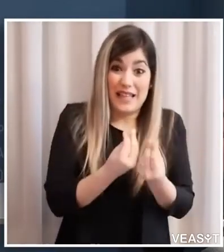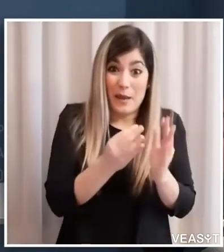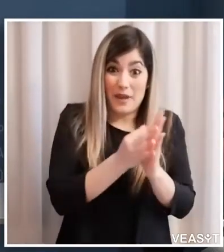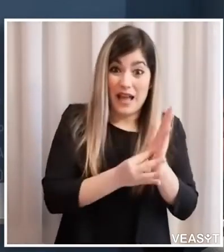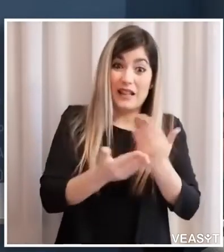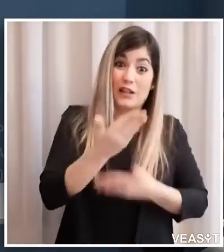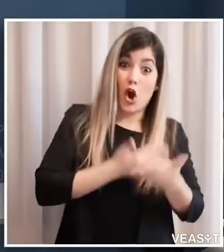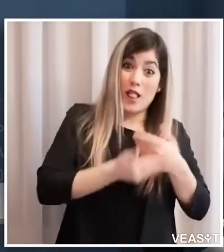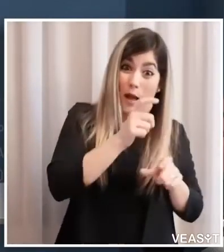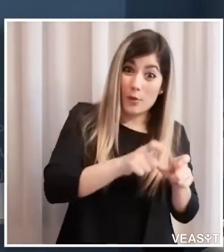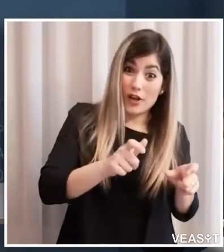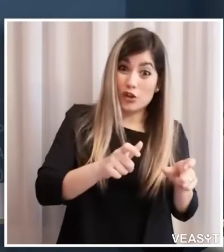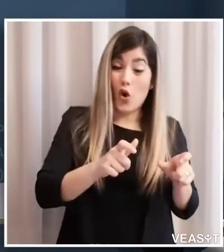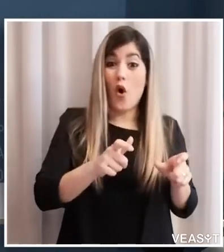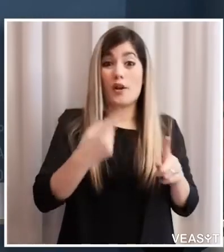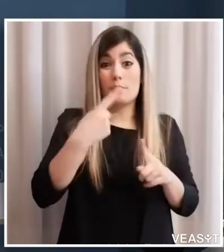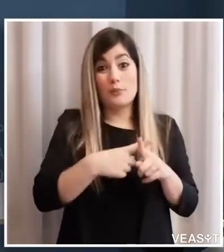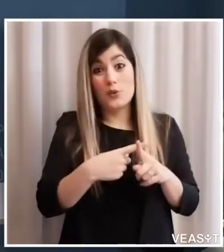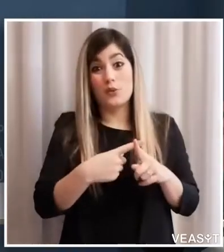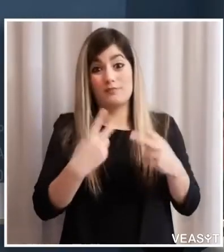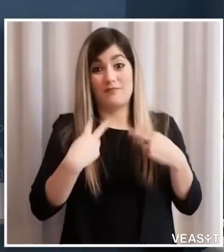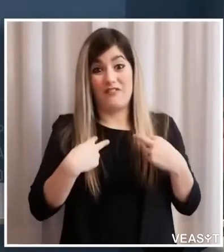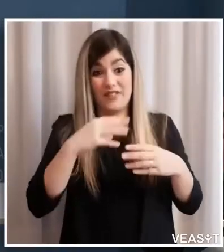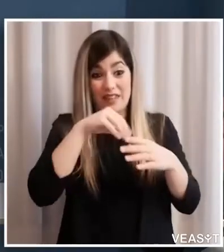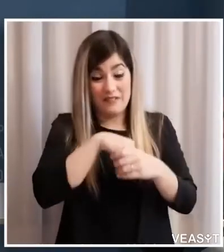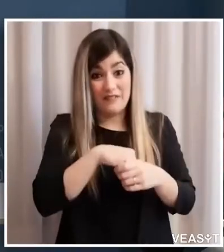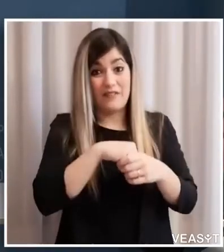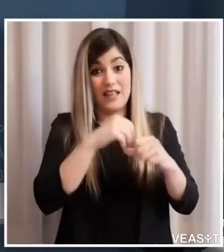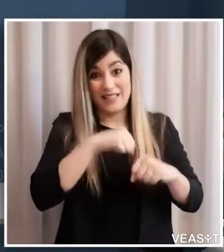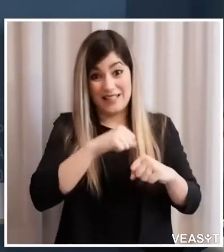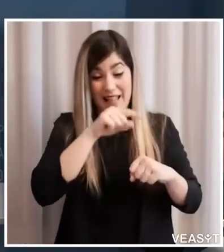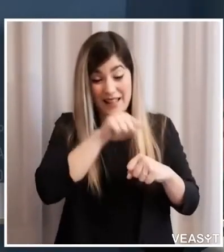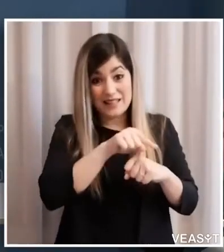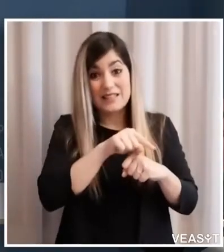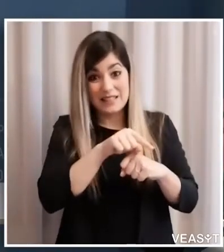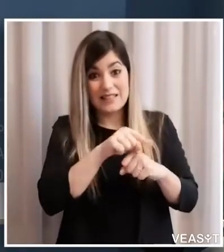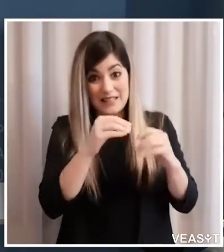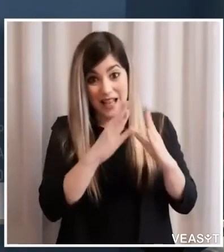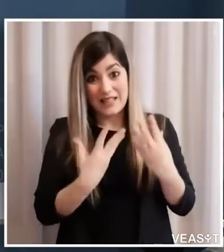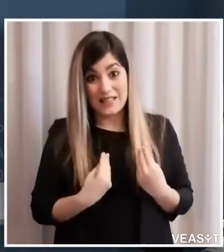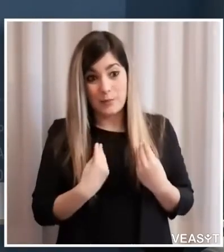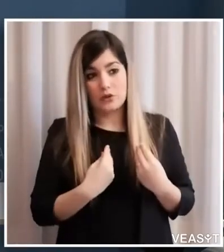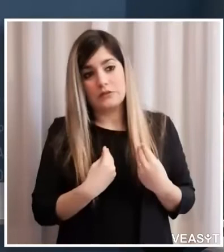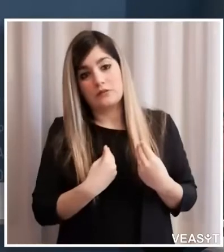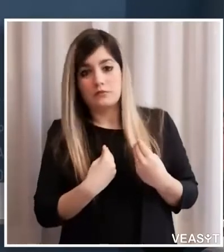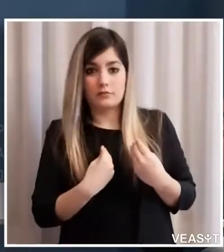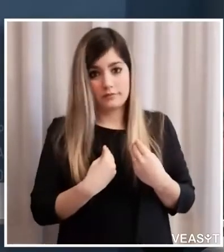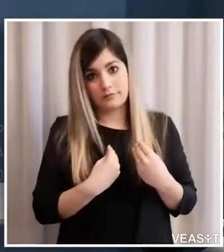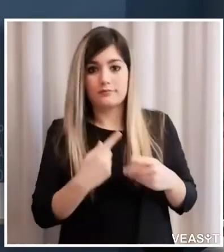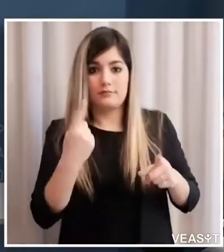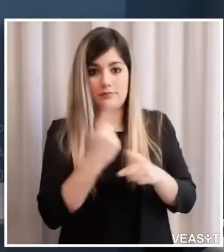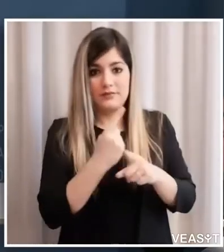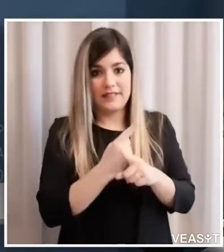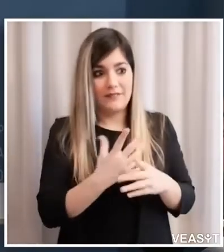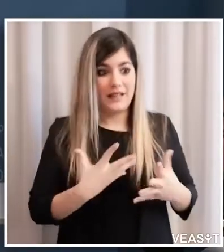che anche coloro che ci vivono sono i residenti di queste case di riposo devono essere portati assieme in una banca